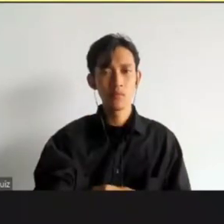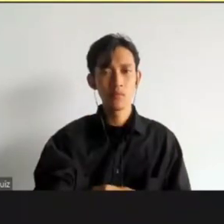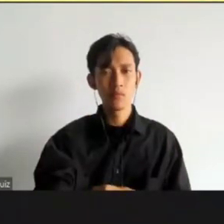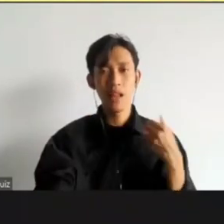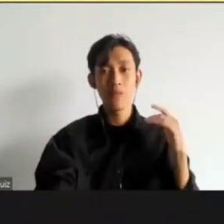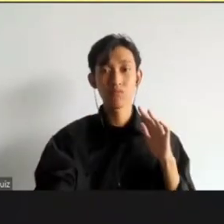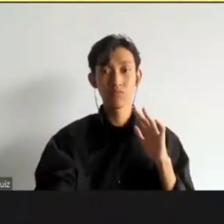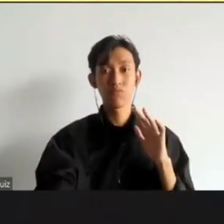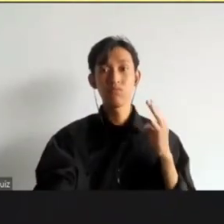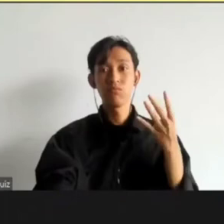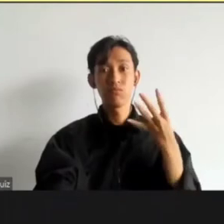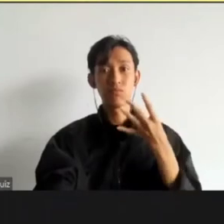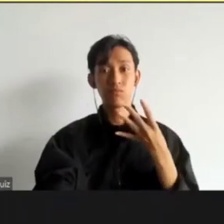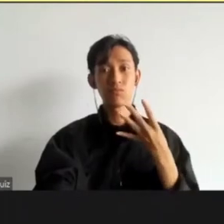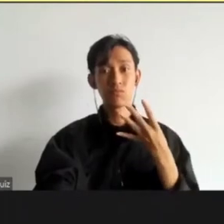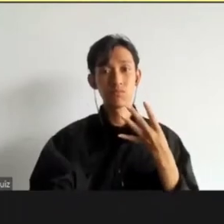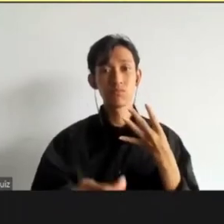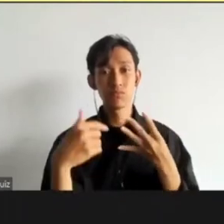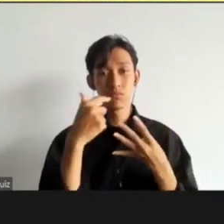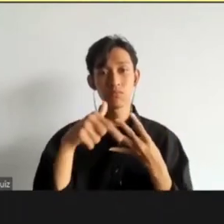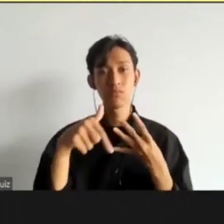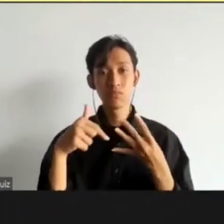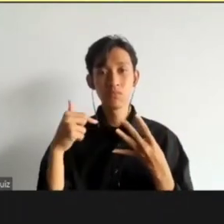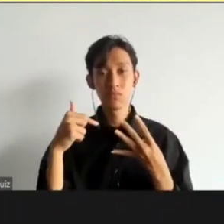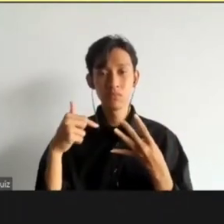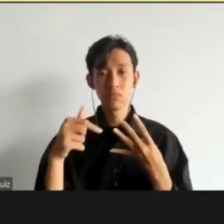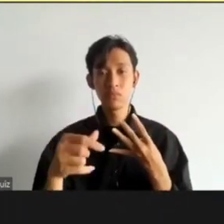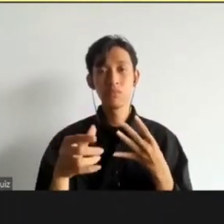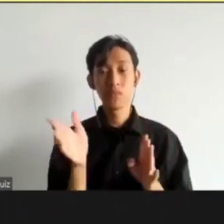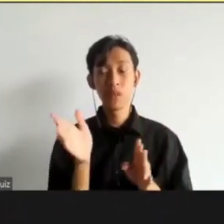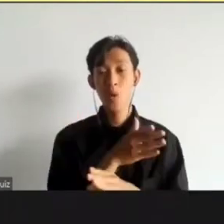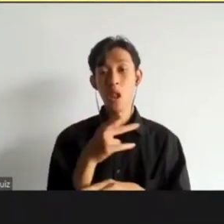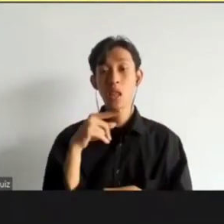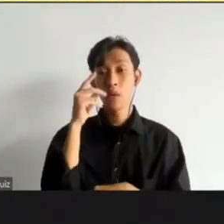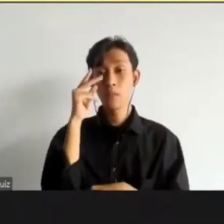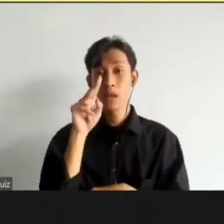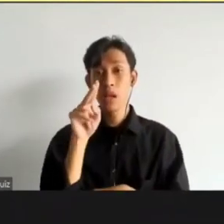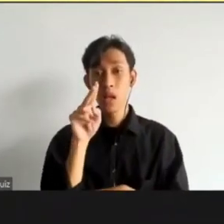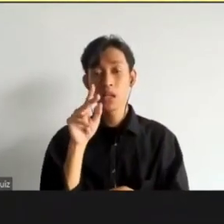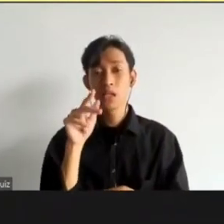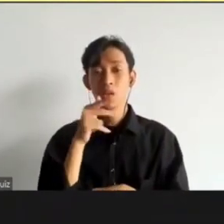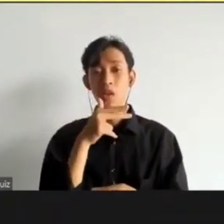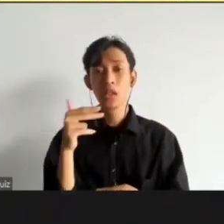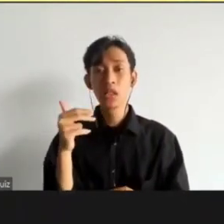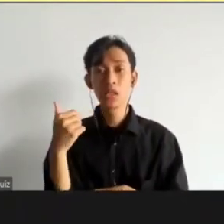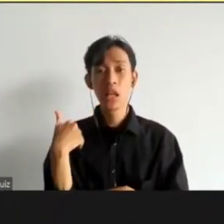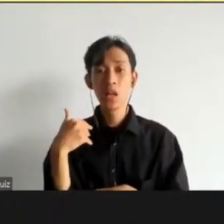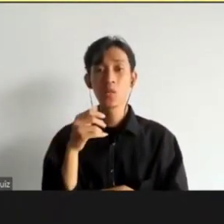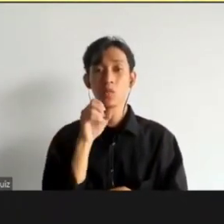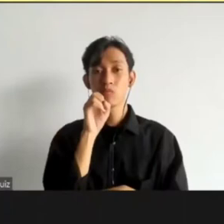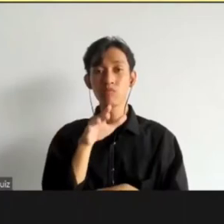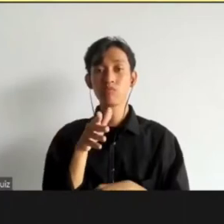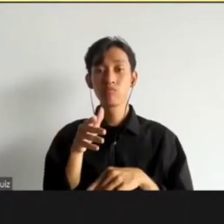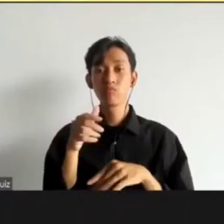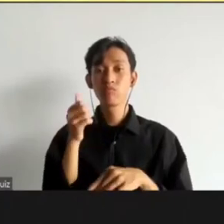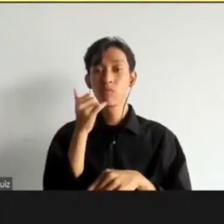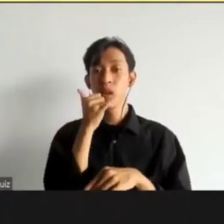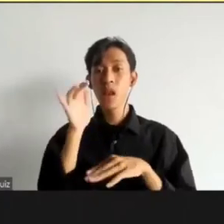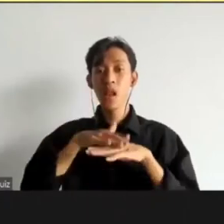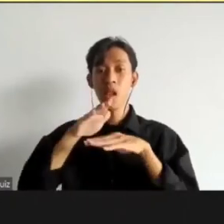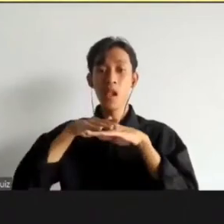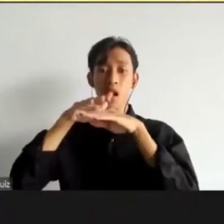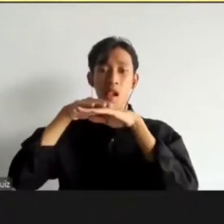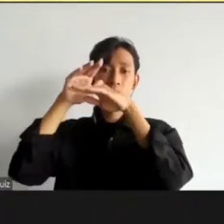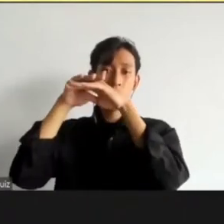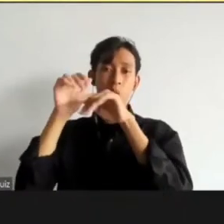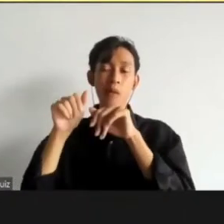tadi itu adalah dakwaan. Yang tadinya itu kalau kita melihat ya, kalau misalnya di Indonesia itu adalah dakwaan berlapis, maka tadinya bisa